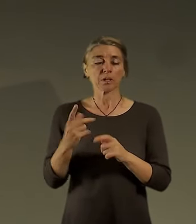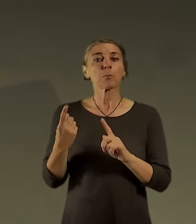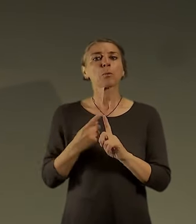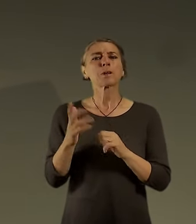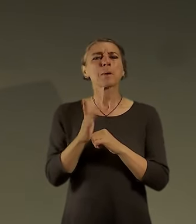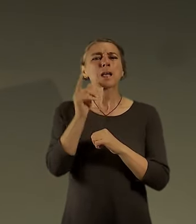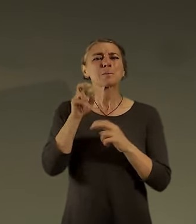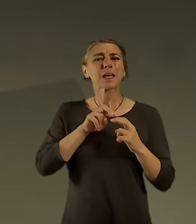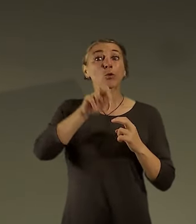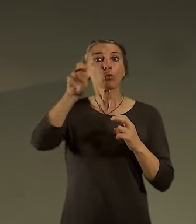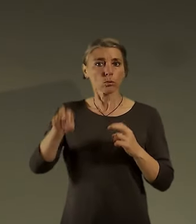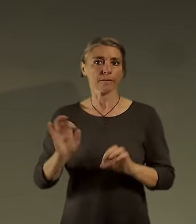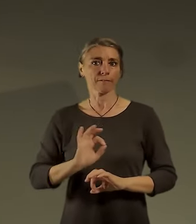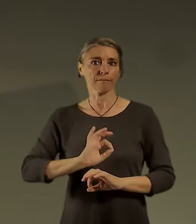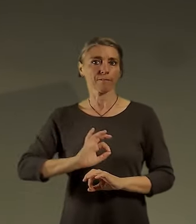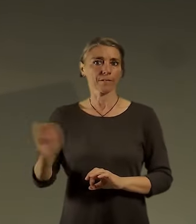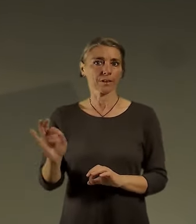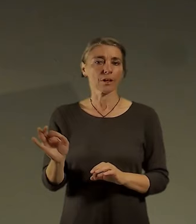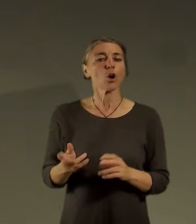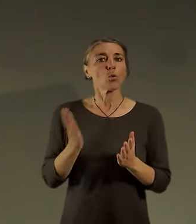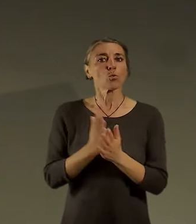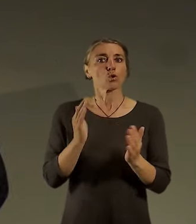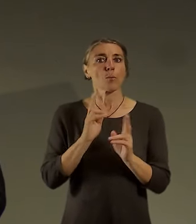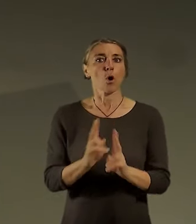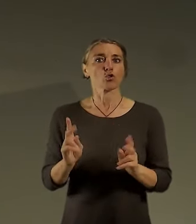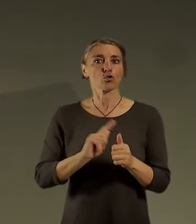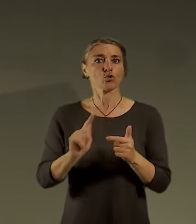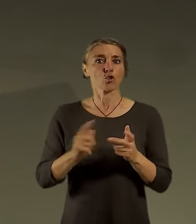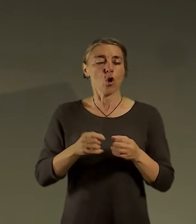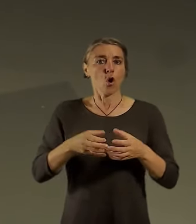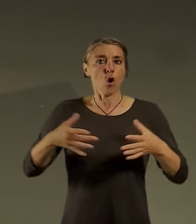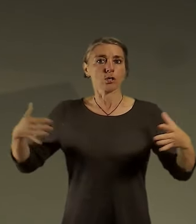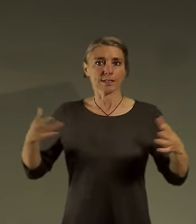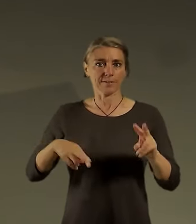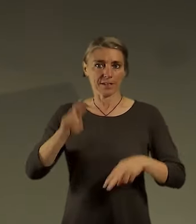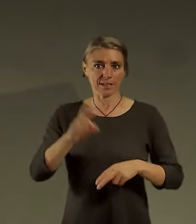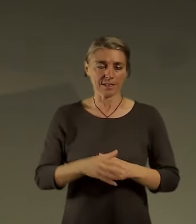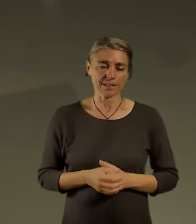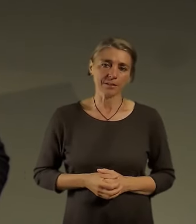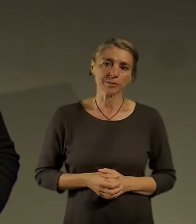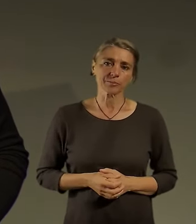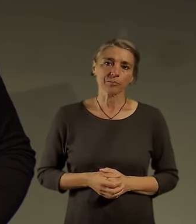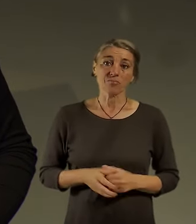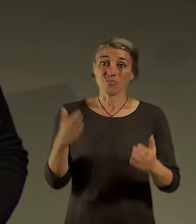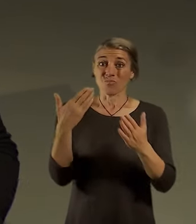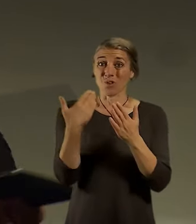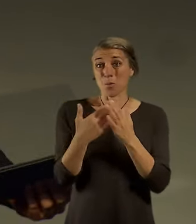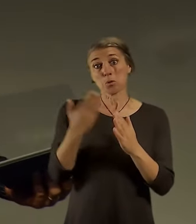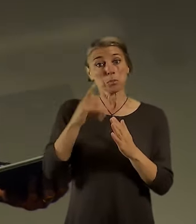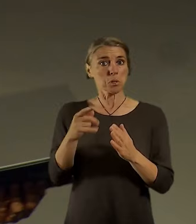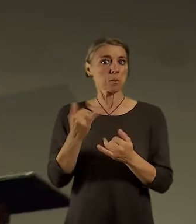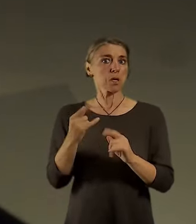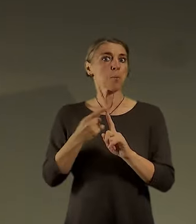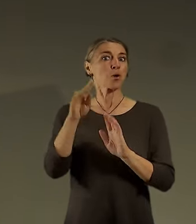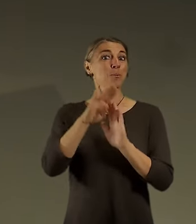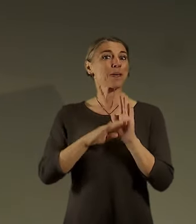kde se dá dojít, zvětšuje nebo rozšiřuje a je to vlastně naplnění toho konceptu v tomhletom smyslu, protože